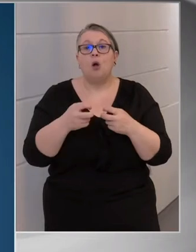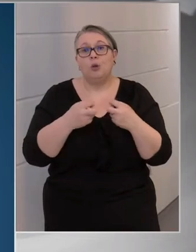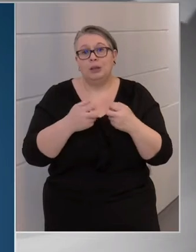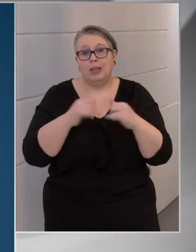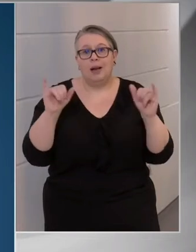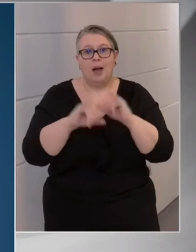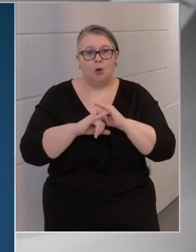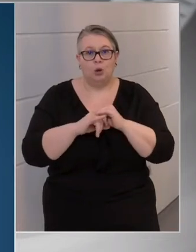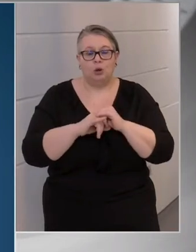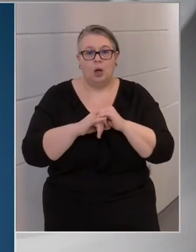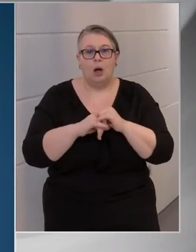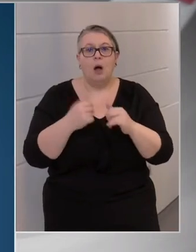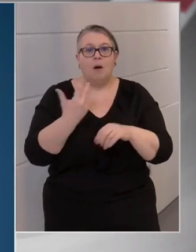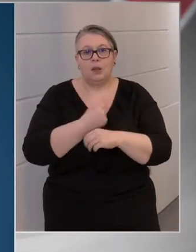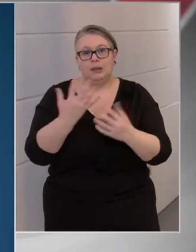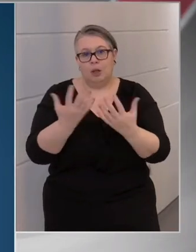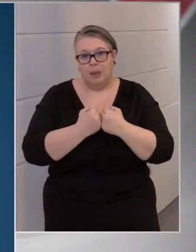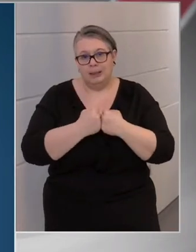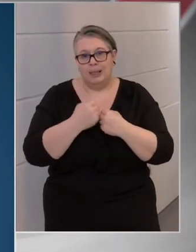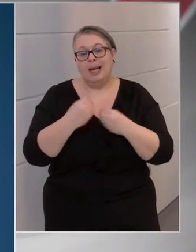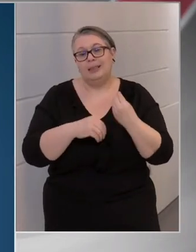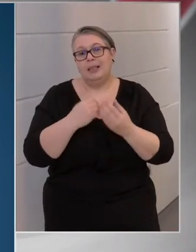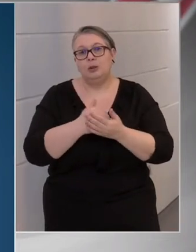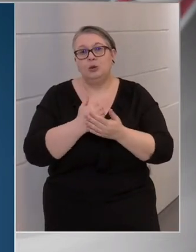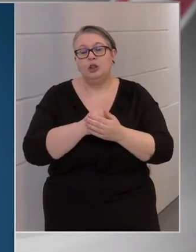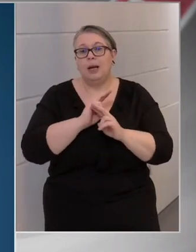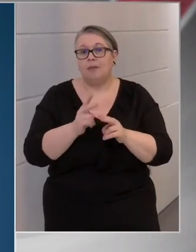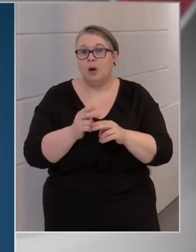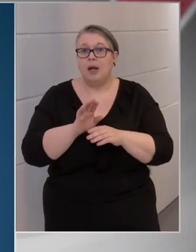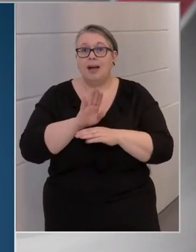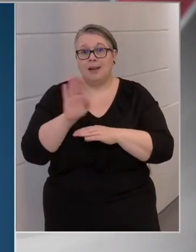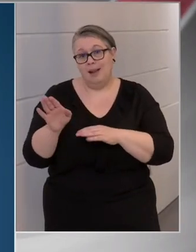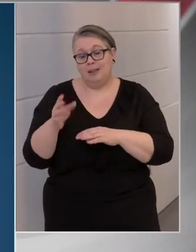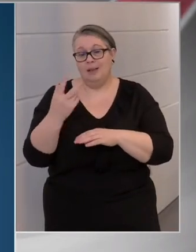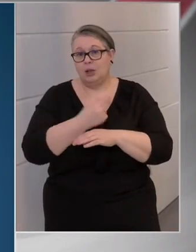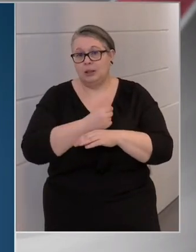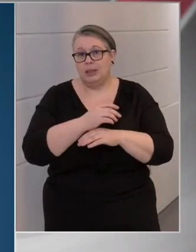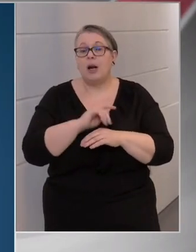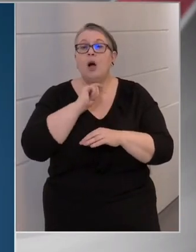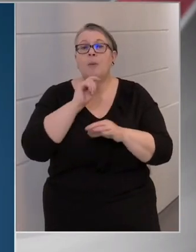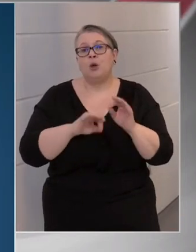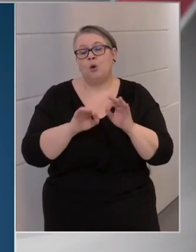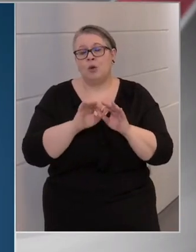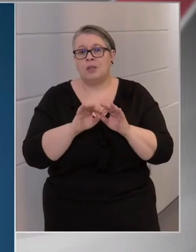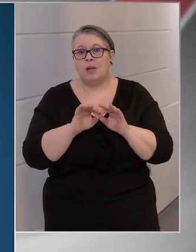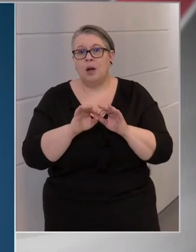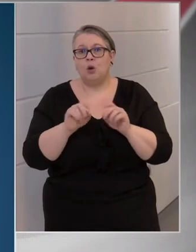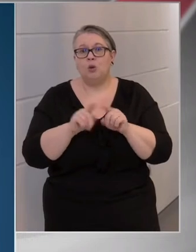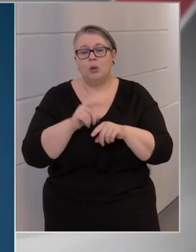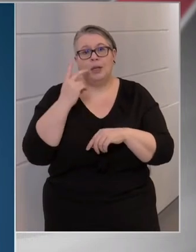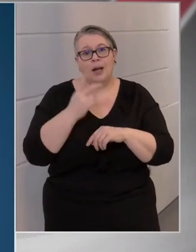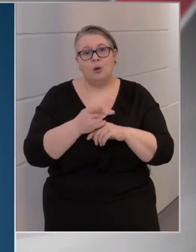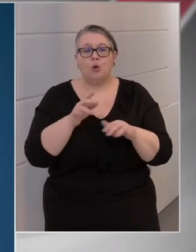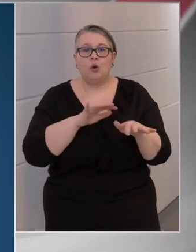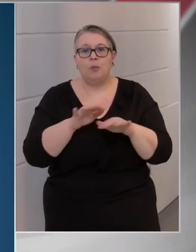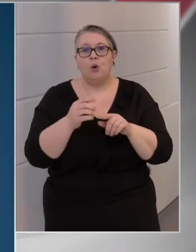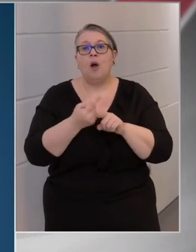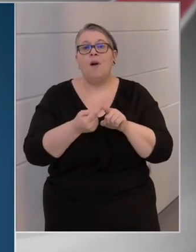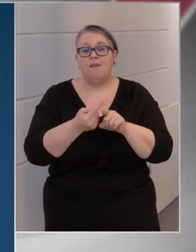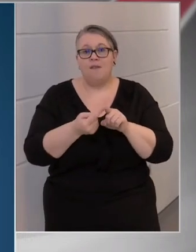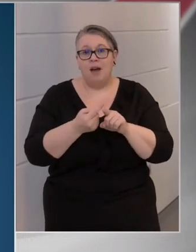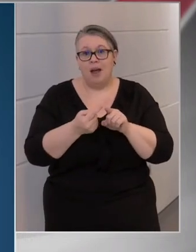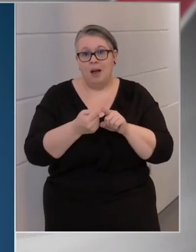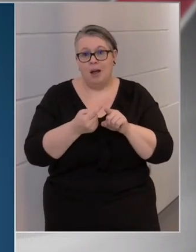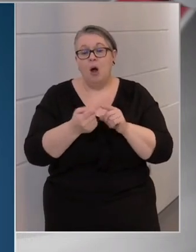elrontotta a vakcina beszerzést, ezért van szükség keletről jövő vakcinákra is. Magyarországon úgy látjuk, hogy körülbelül a fele